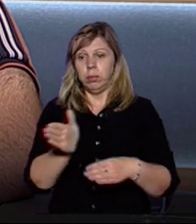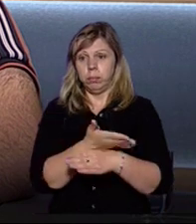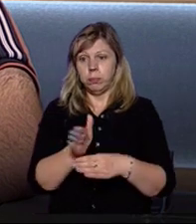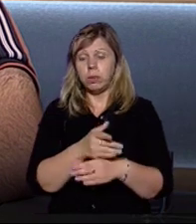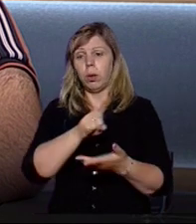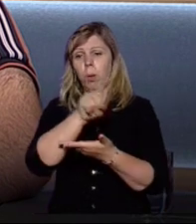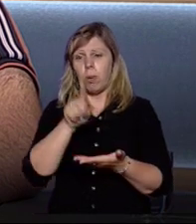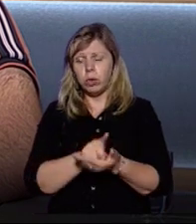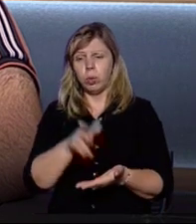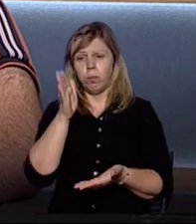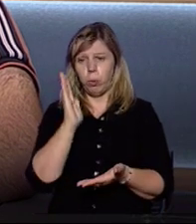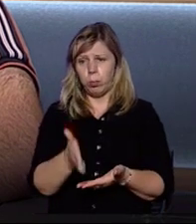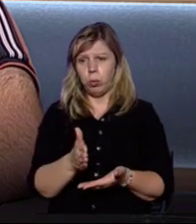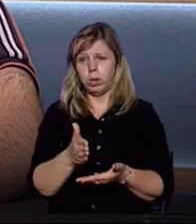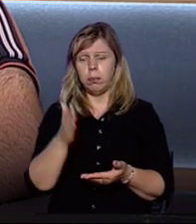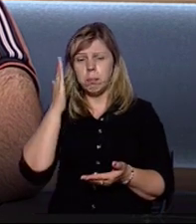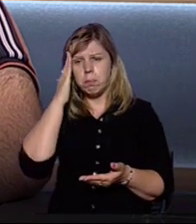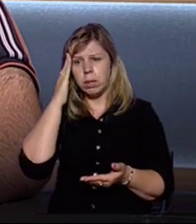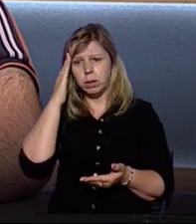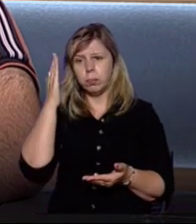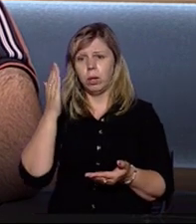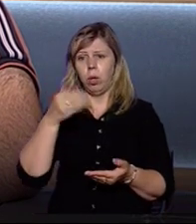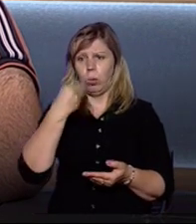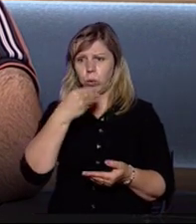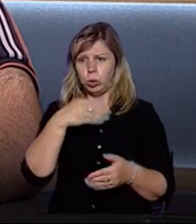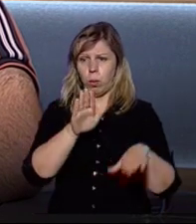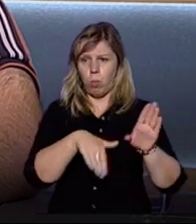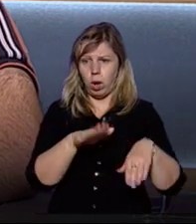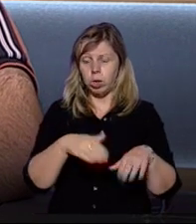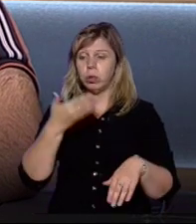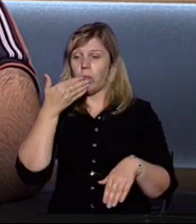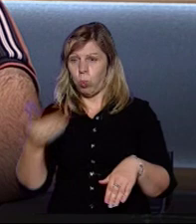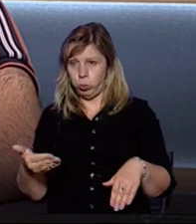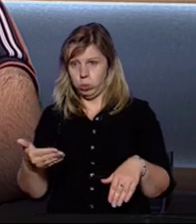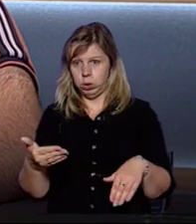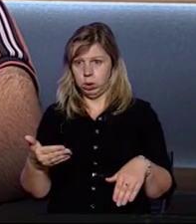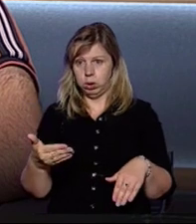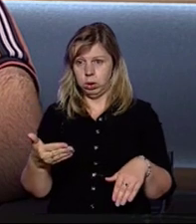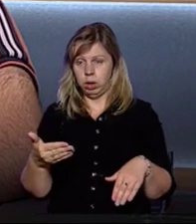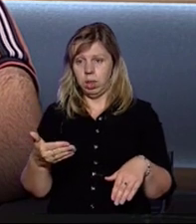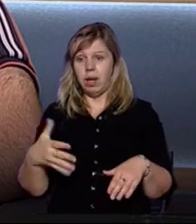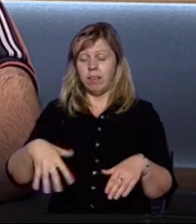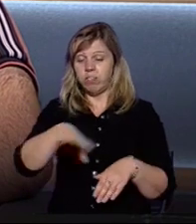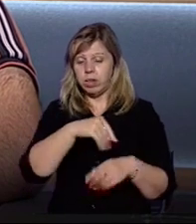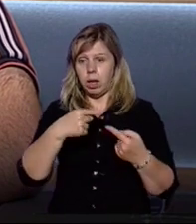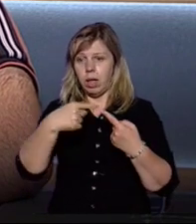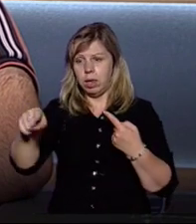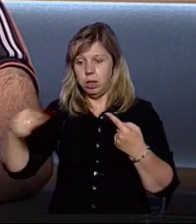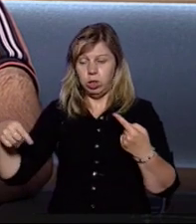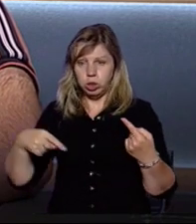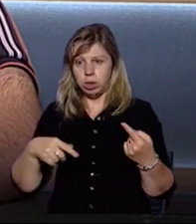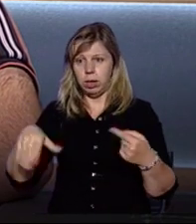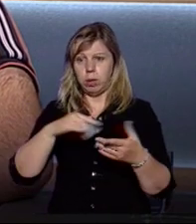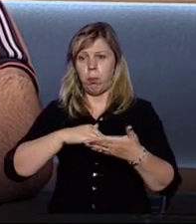кажу, обов'язково буде, по методиці, які є, це Ужгород, Мукачево і Хуст, все це інше, це все